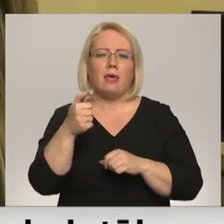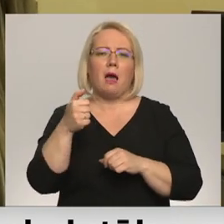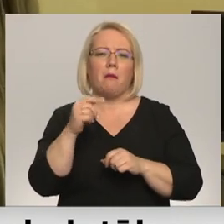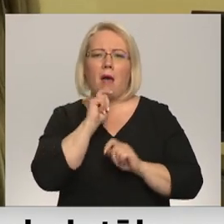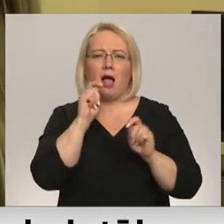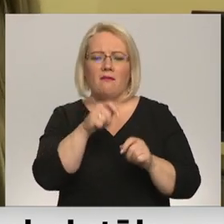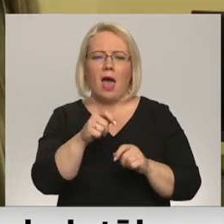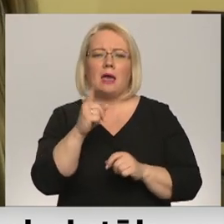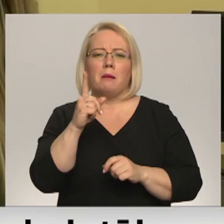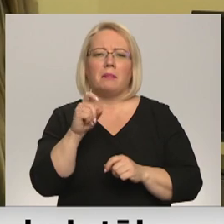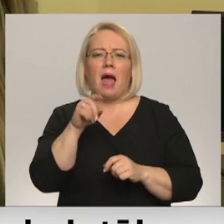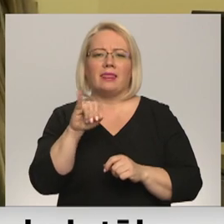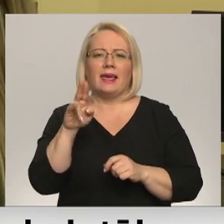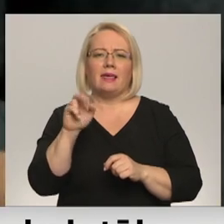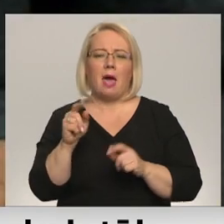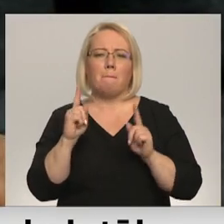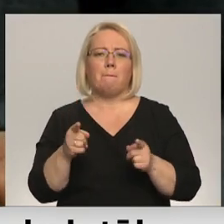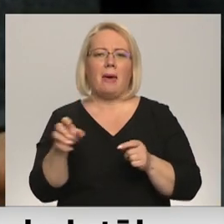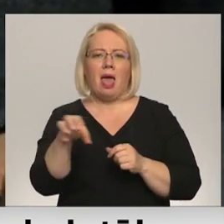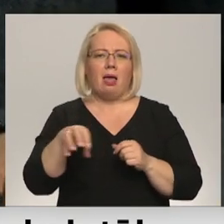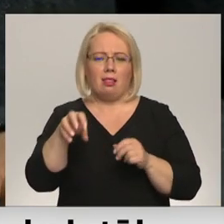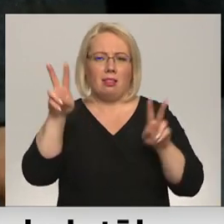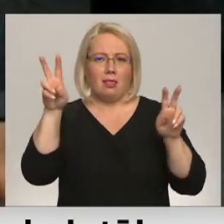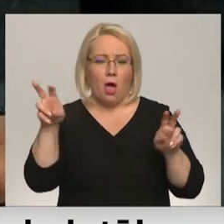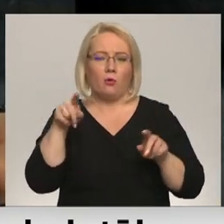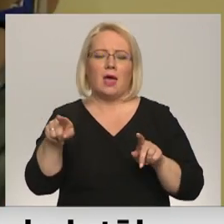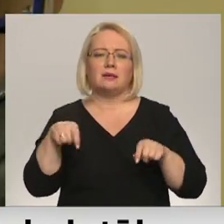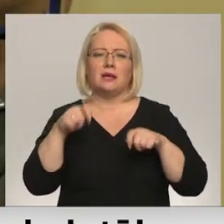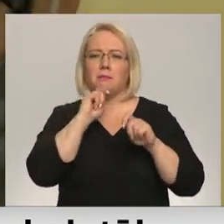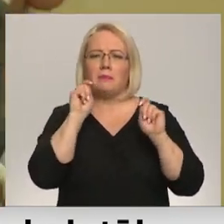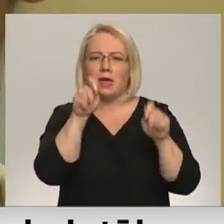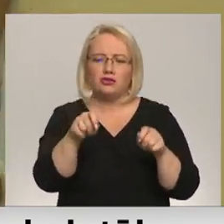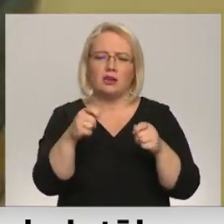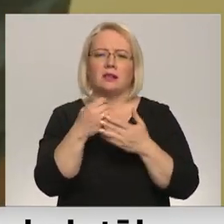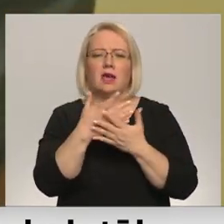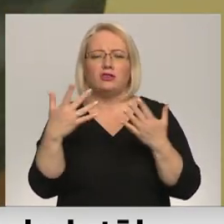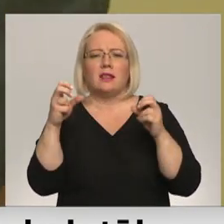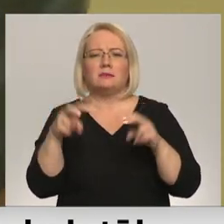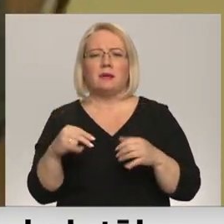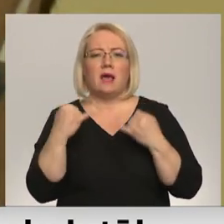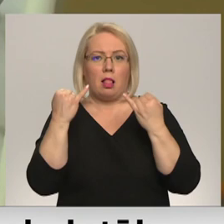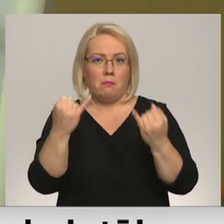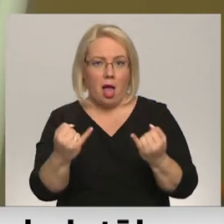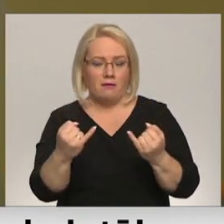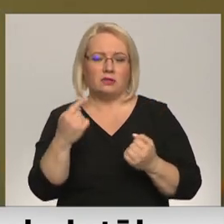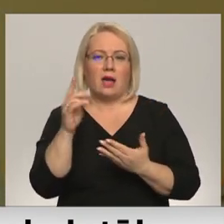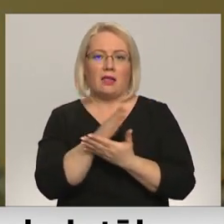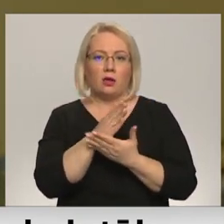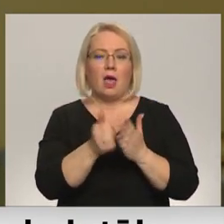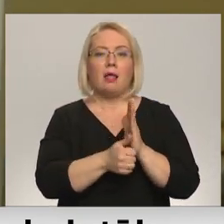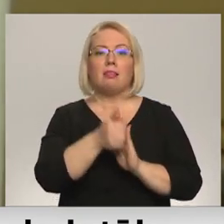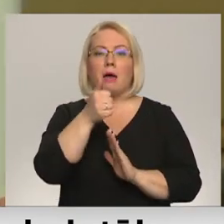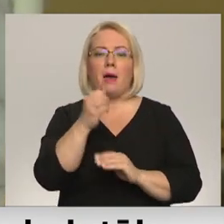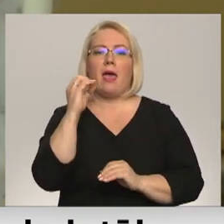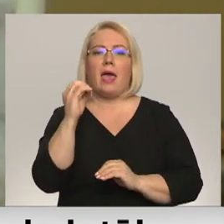Šogad tā pasniegta piecās kategorijās, kā arī par īpašu sniegumu piešķirtas vairākas speciāla balvas. Viena no tām kategorijā labākais